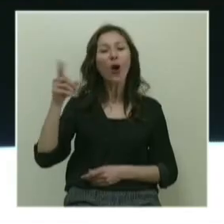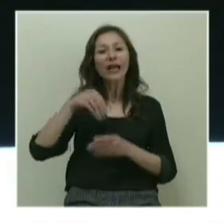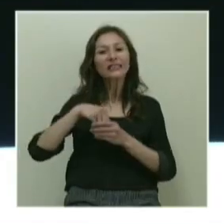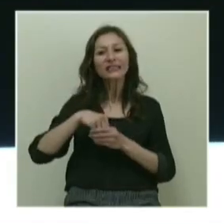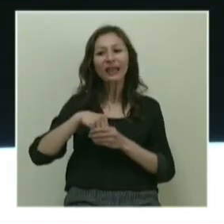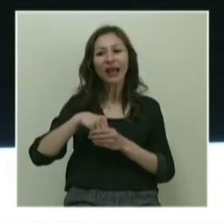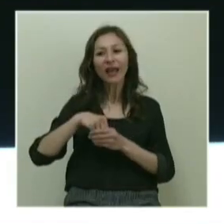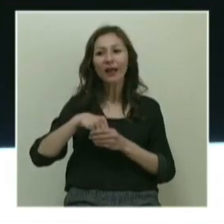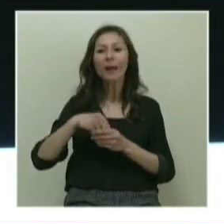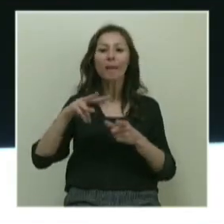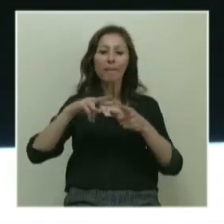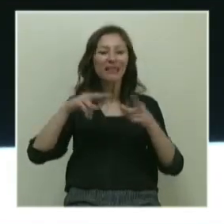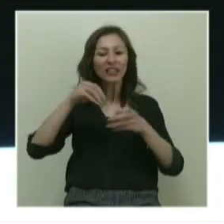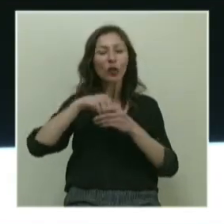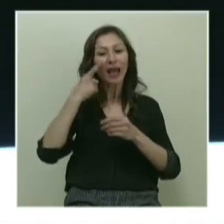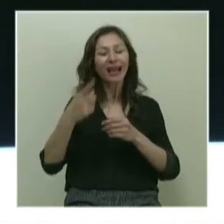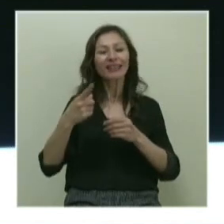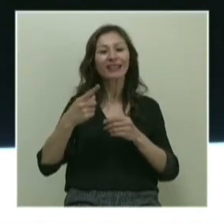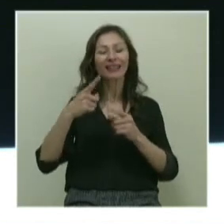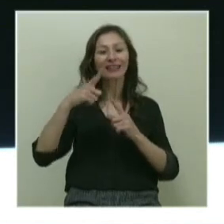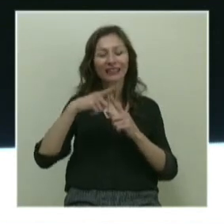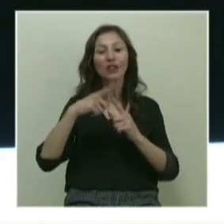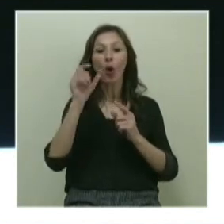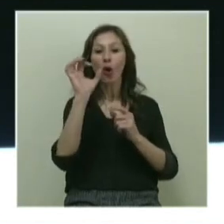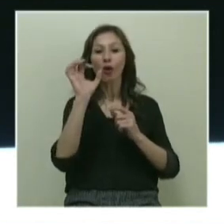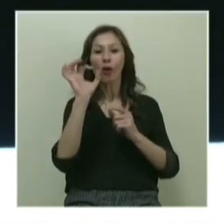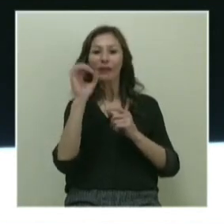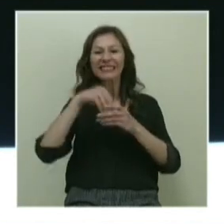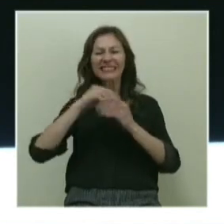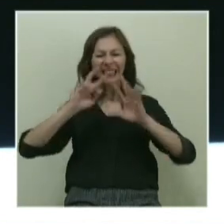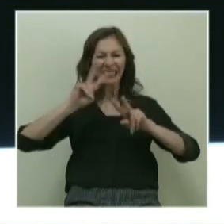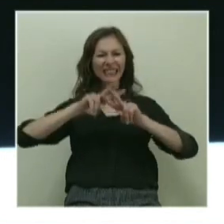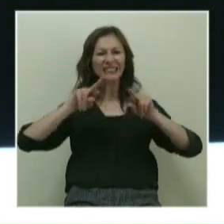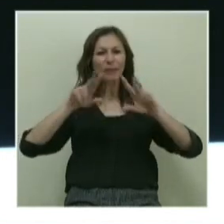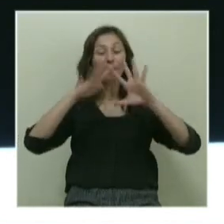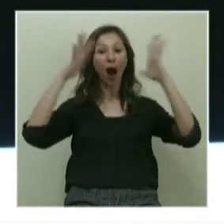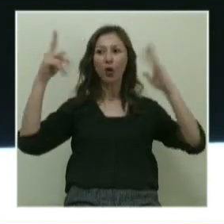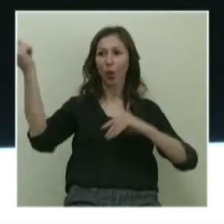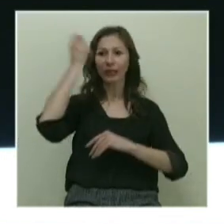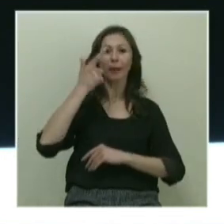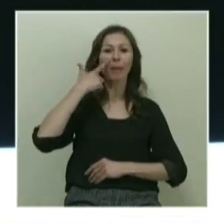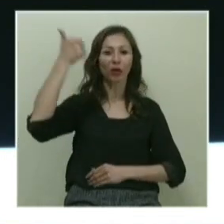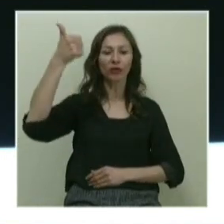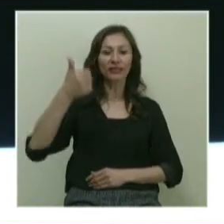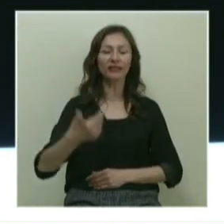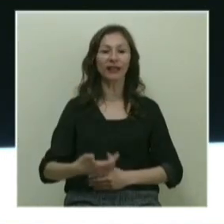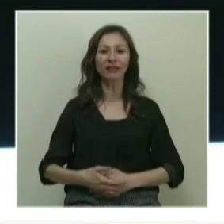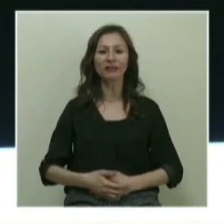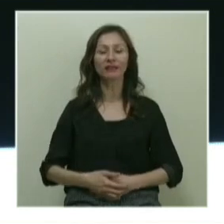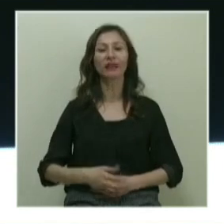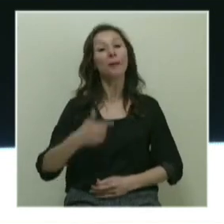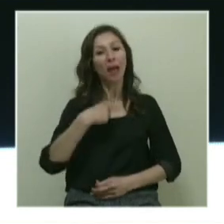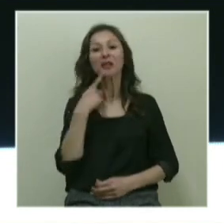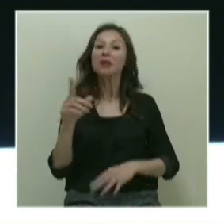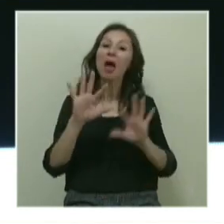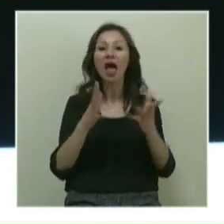içinde, pizza testi temelinde OECD üzerinde, OECD içinde yıldız gibi parlıyoruz dedi bakan. Ben de dedim ki,